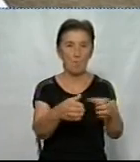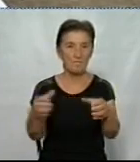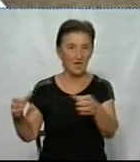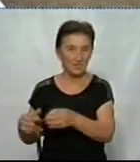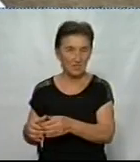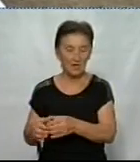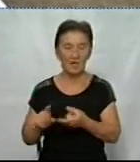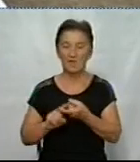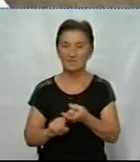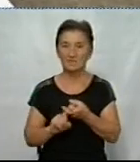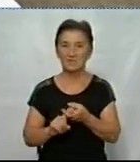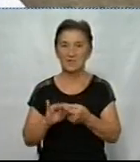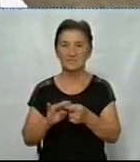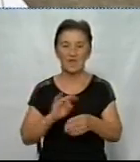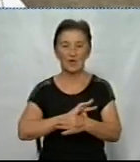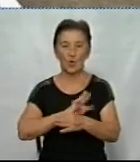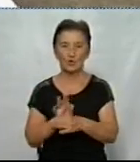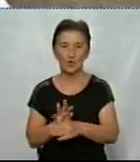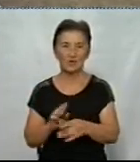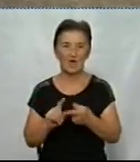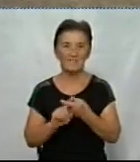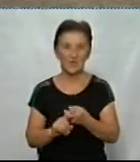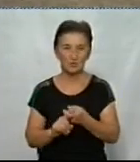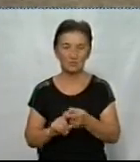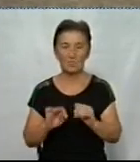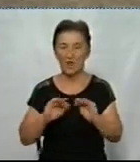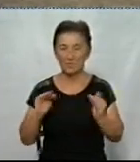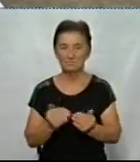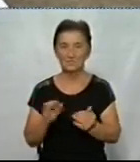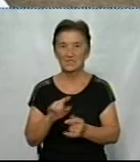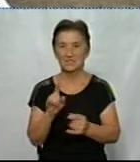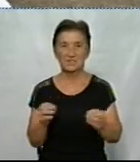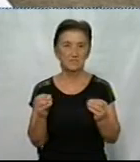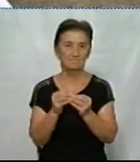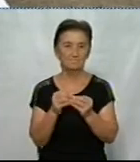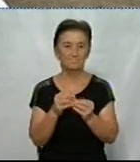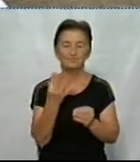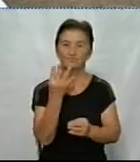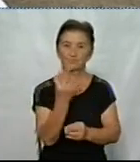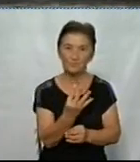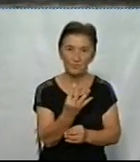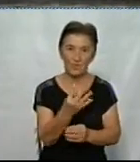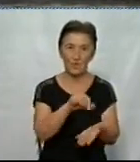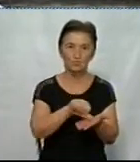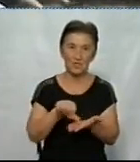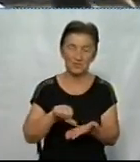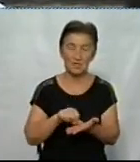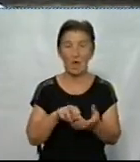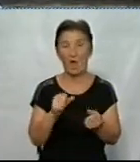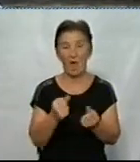У зв'язку з коронавірусом ми уменьшили команди від 10 учасників до 4, але атмосфера дуже